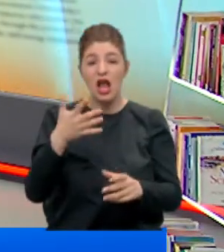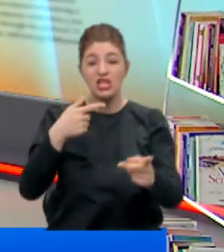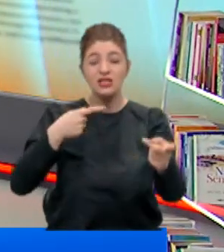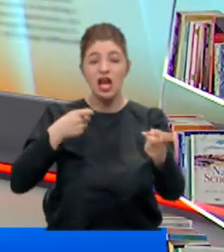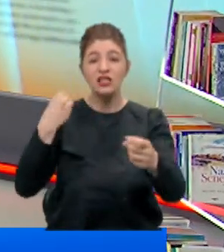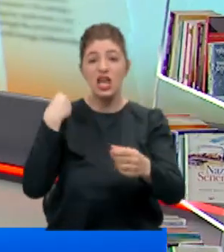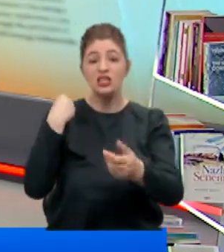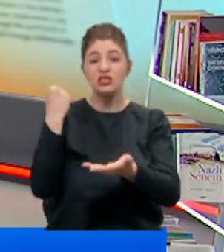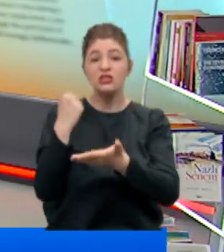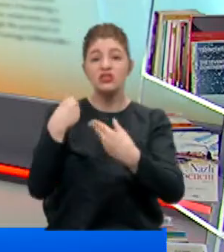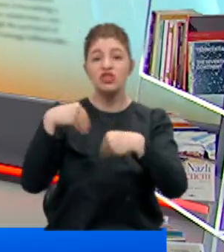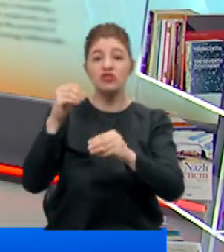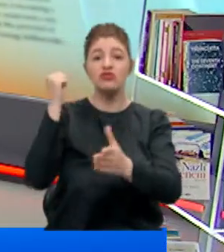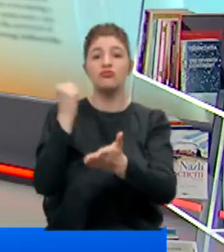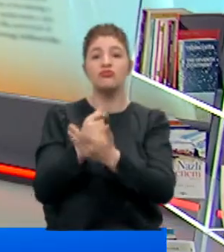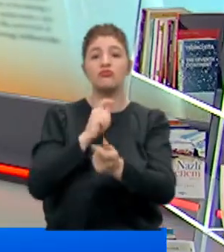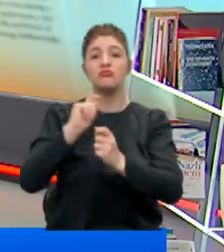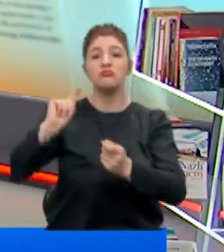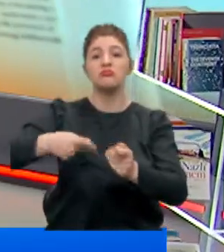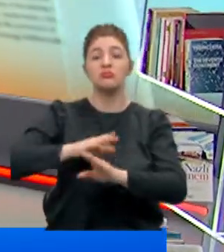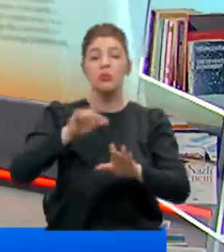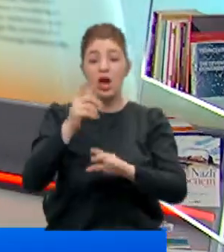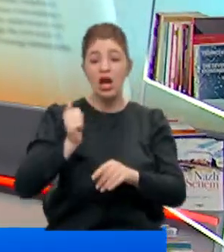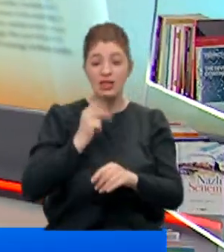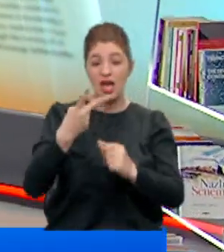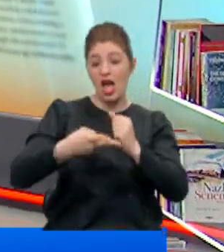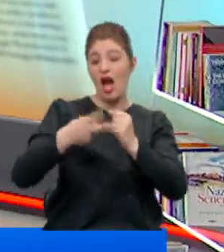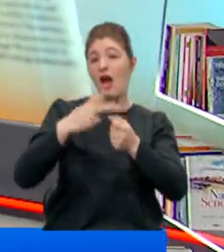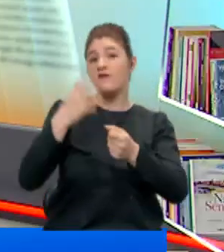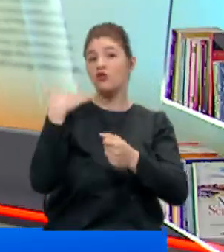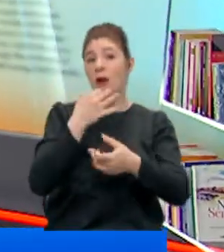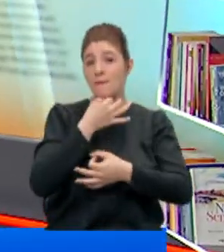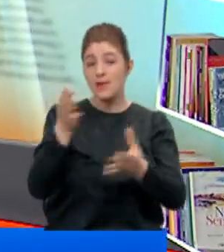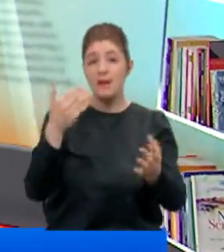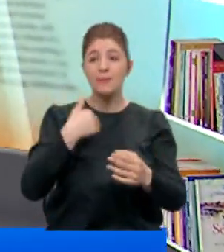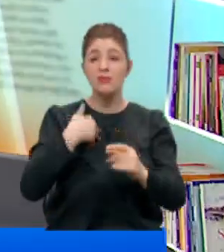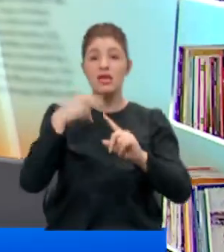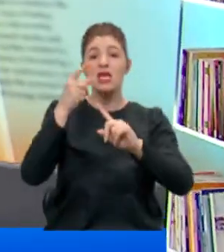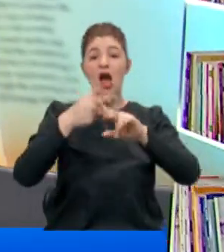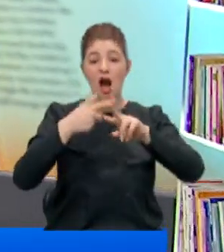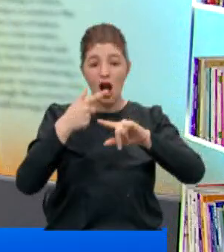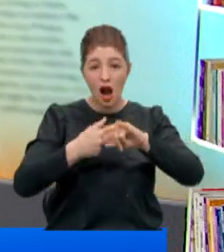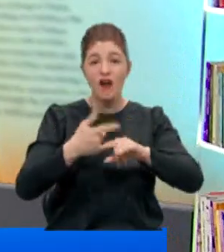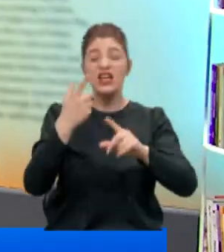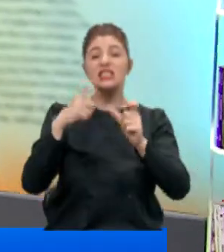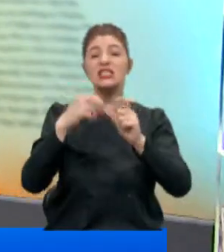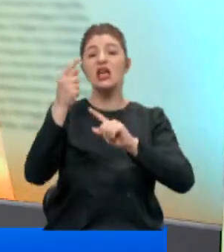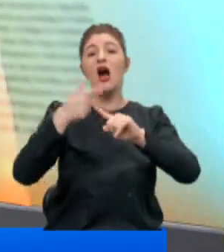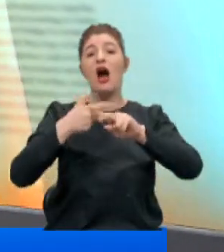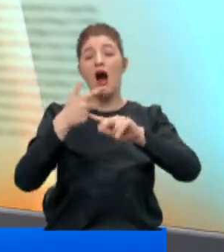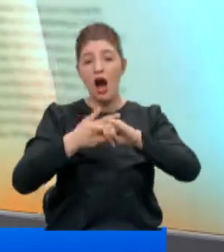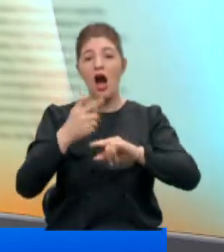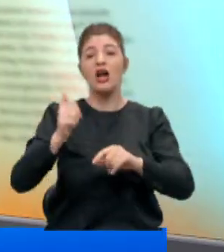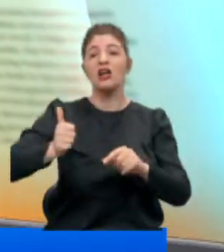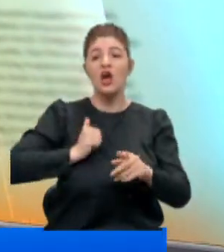anlaşması imzaladılar. Kanada, bundan iki hafta önce sizlere duyurmuştum, bizim İHA ve SİHA projelerimize Kanada